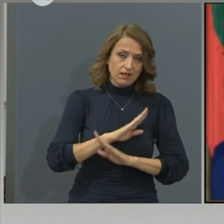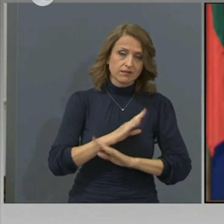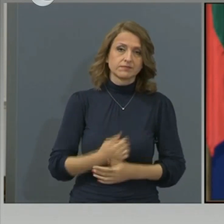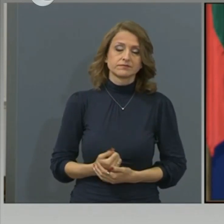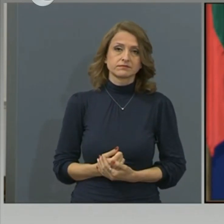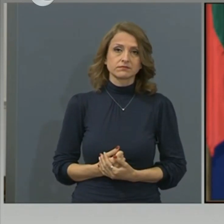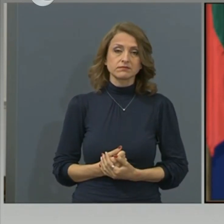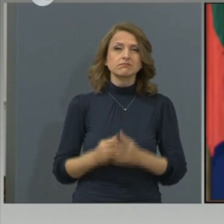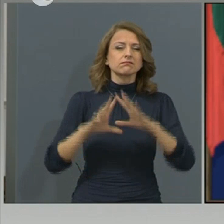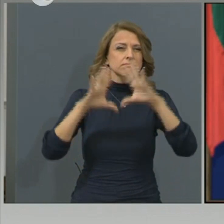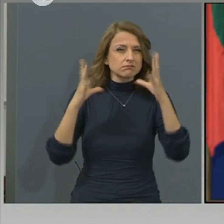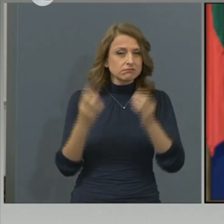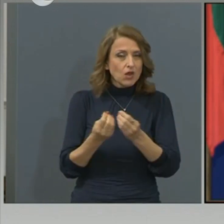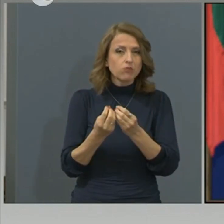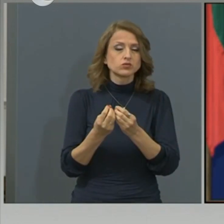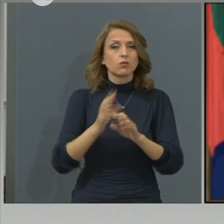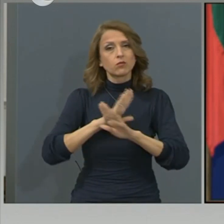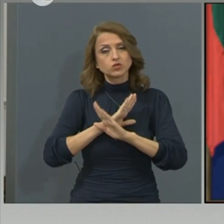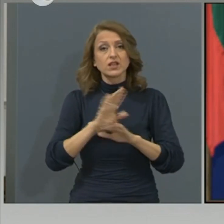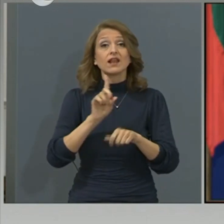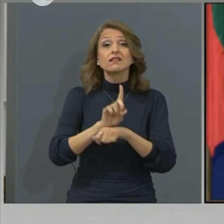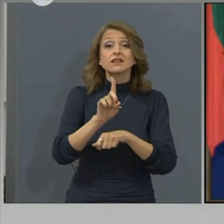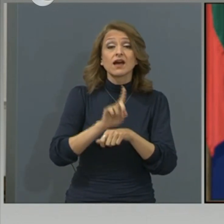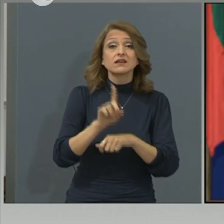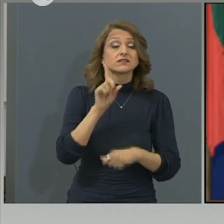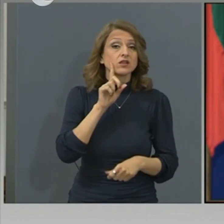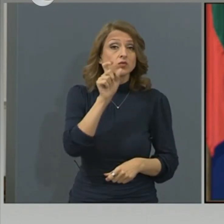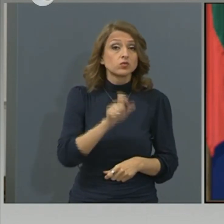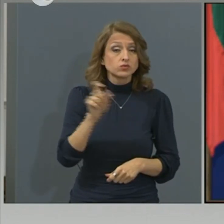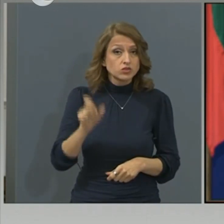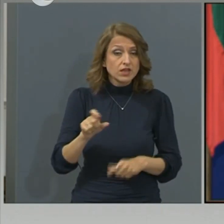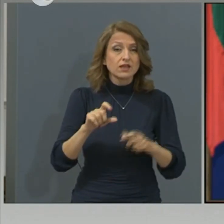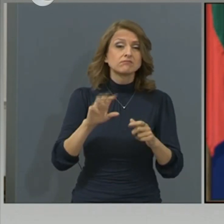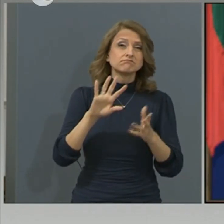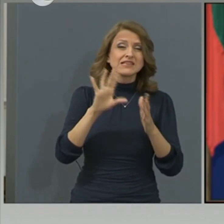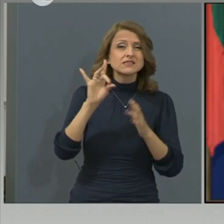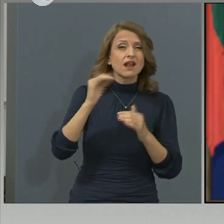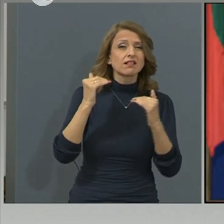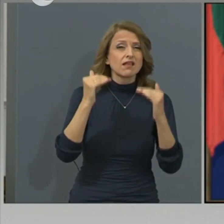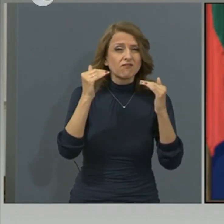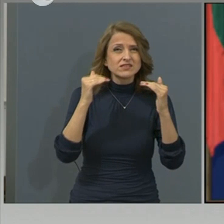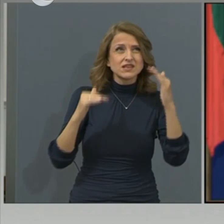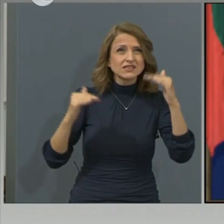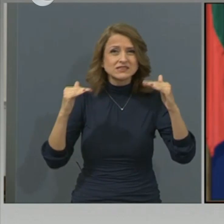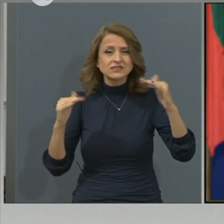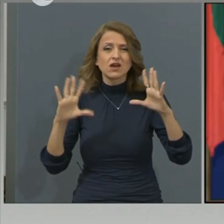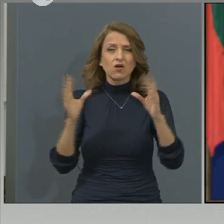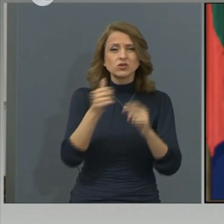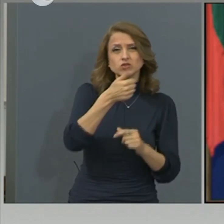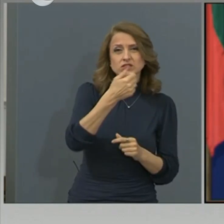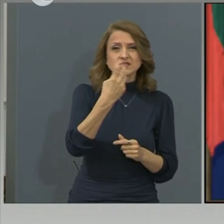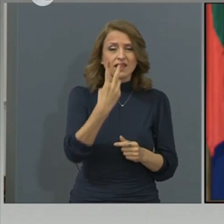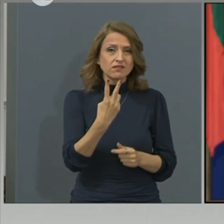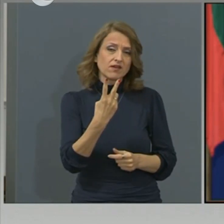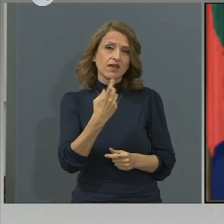Общо вече починалите са 11 души. Средната възраст на починалите е 62 години и